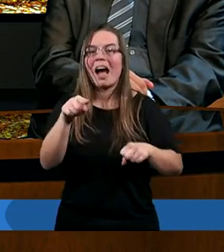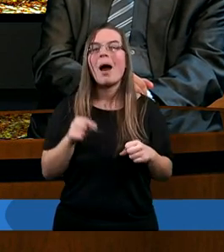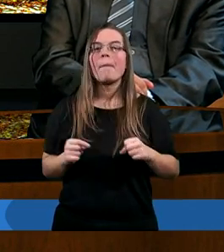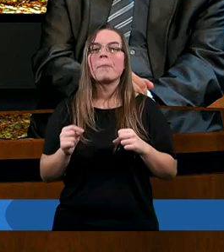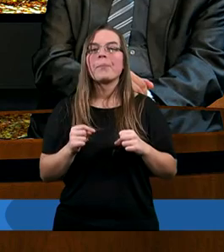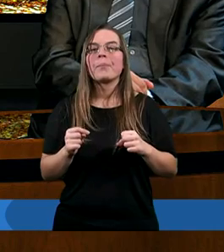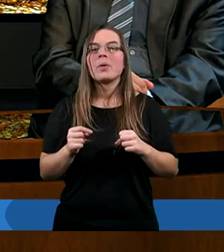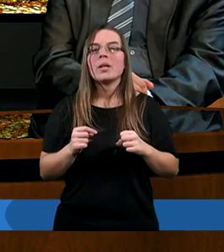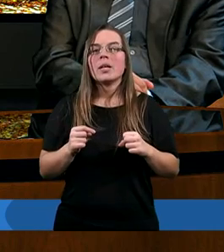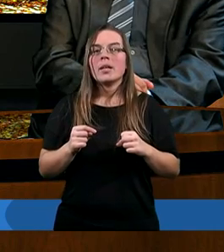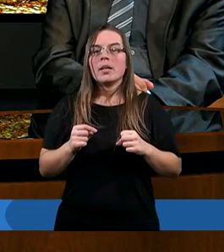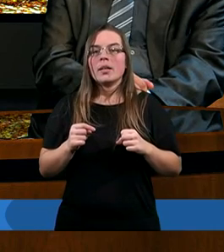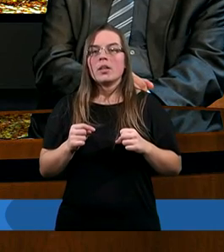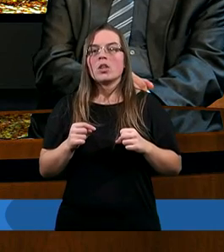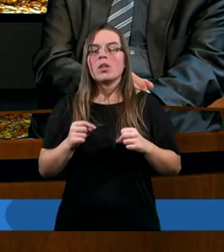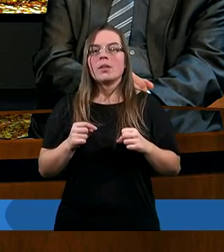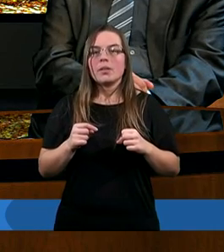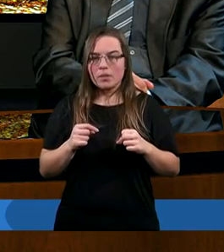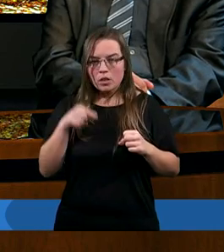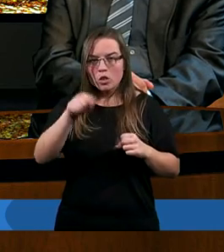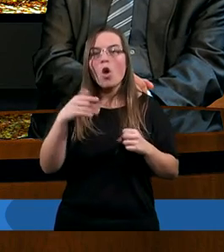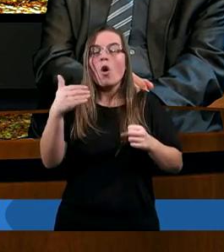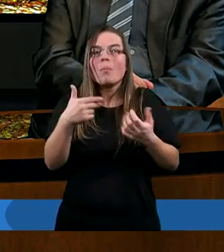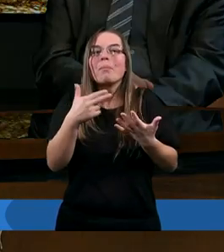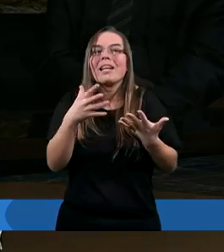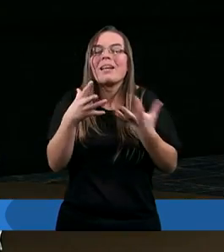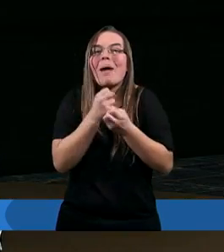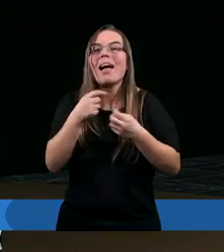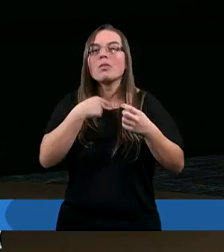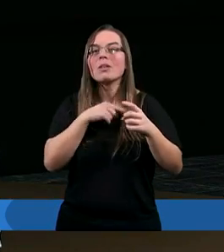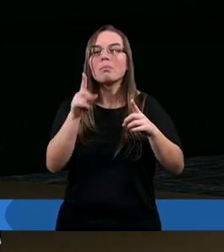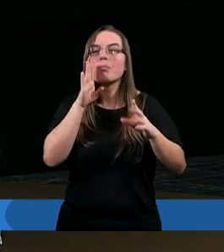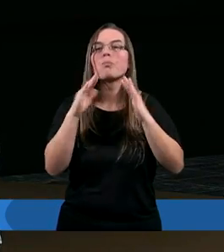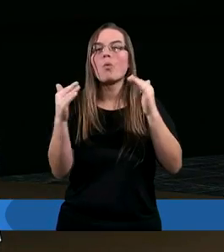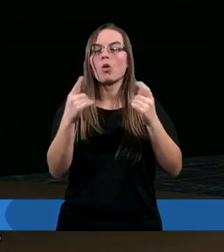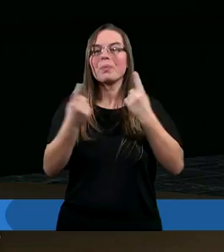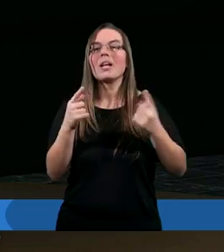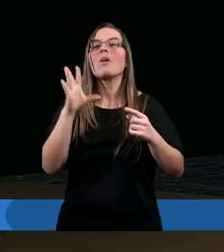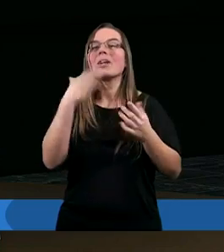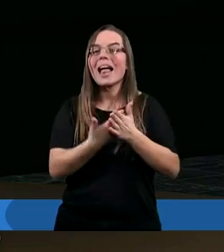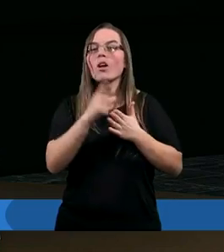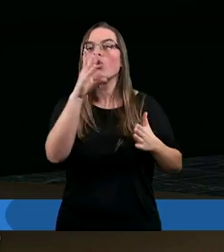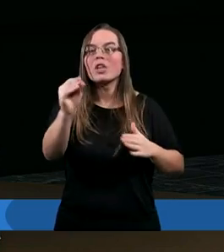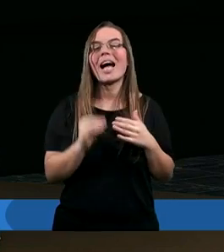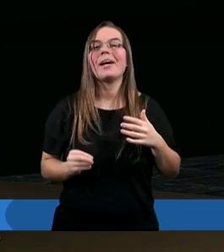odnalazłam się w nim. Dlatego, że